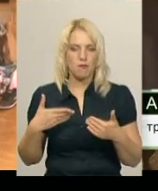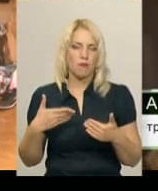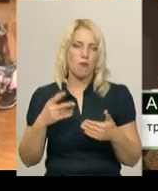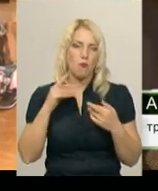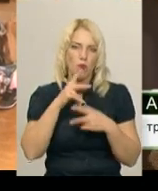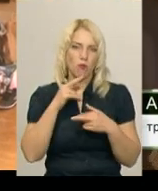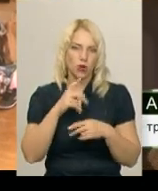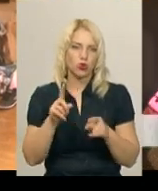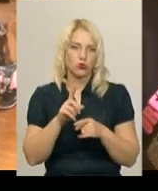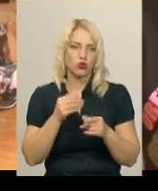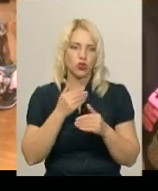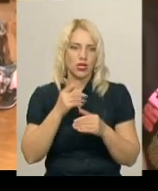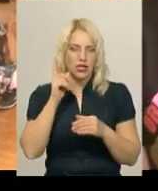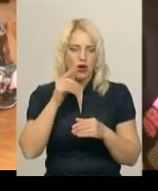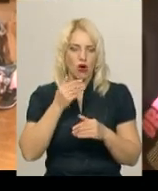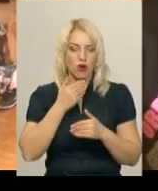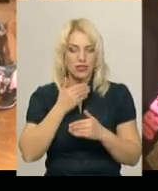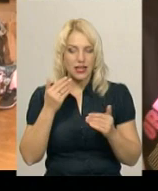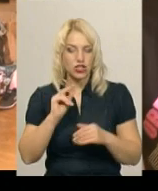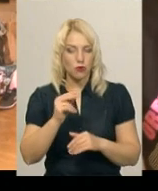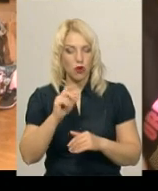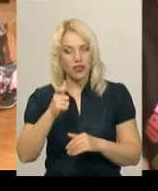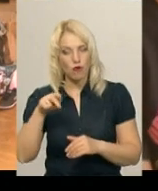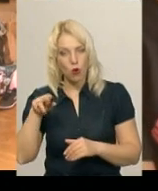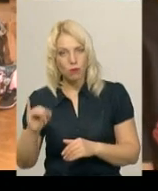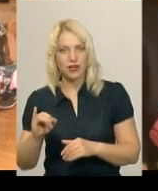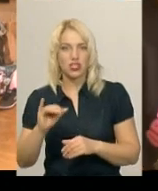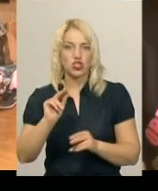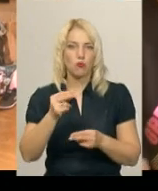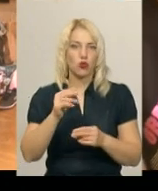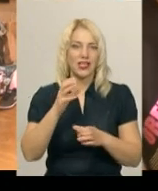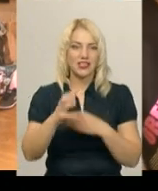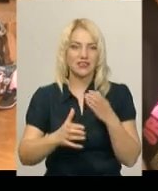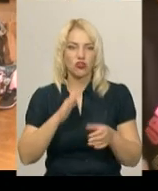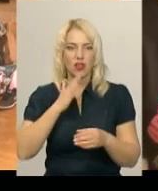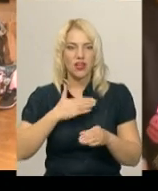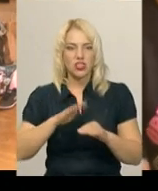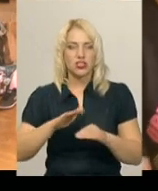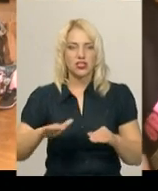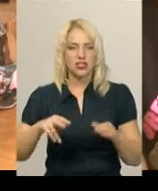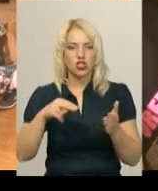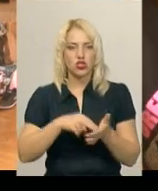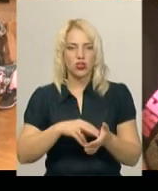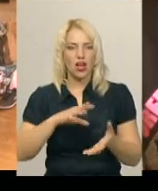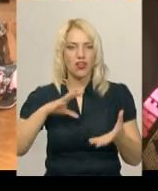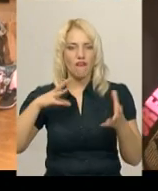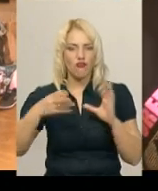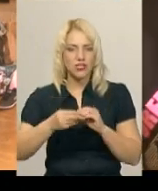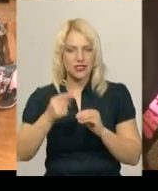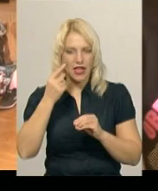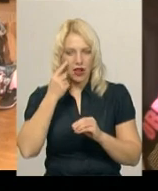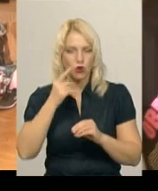останніх двоє змагань, чемпіонат Європи, і перед тим чемпіонат світу наші діти стояли в общому заліку, перша була